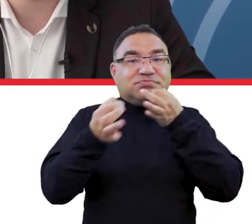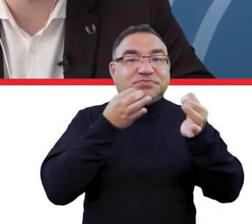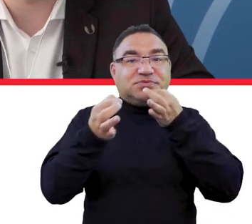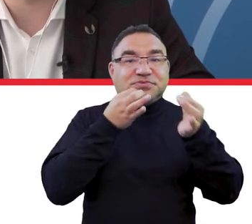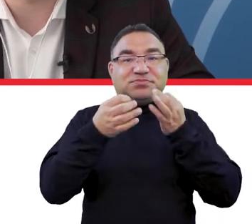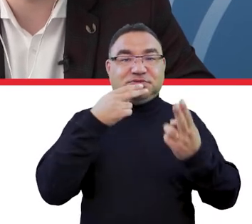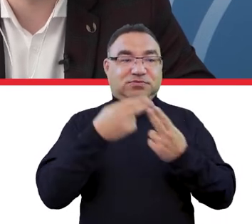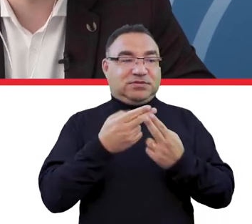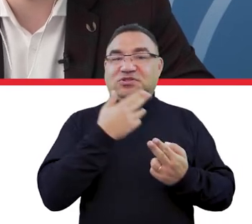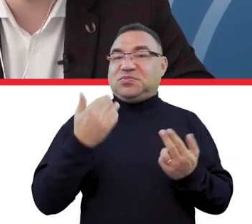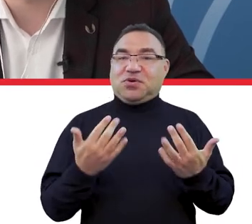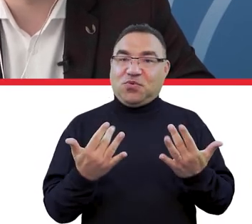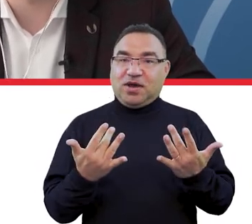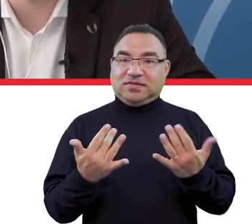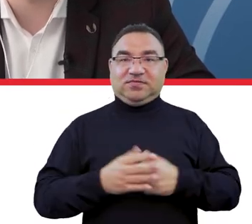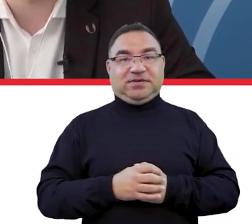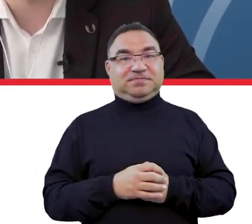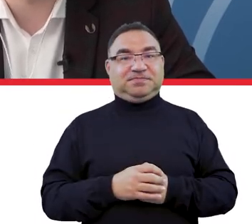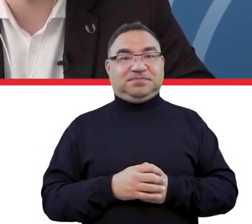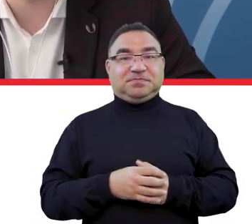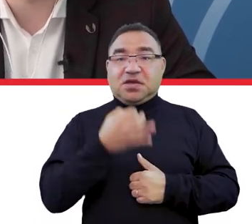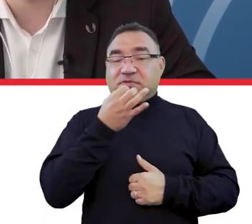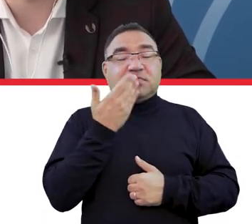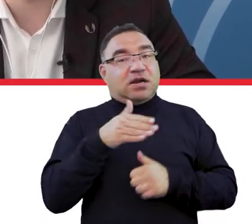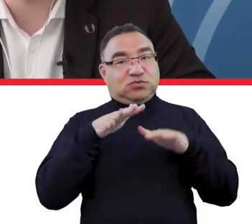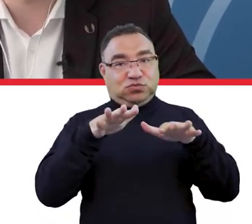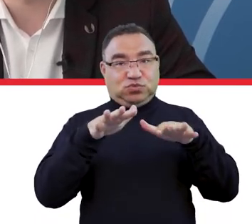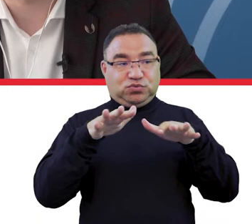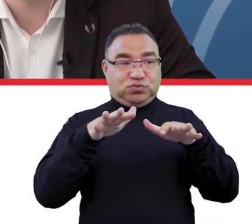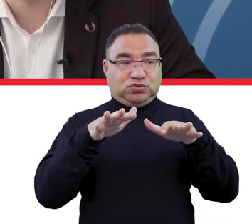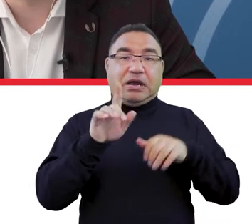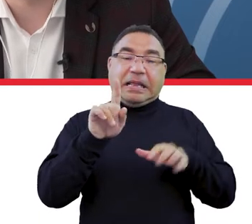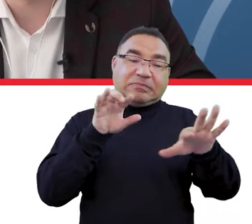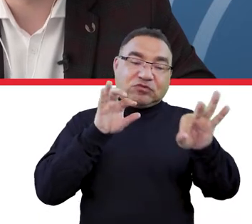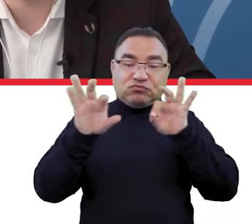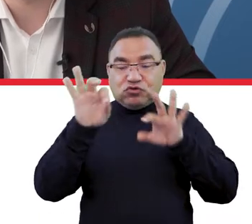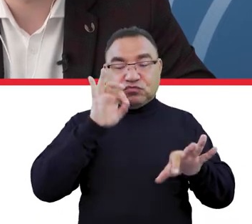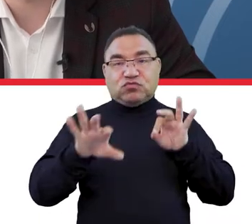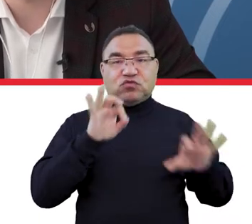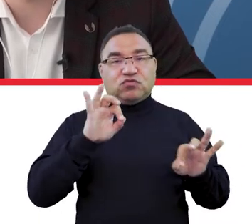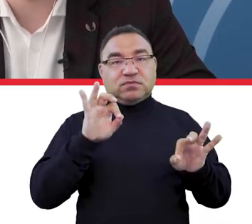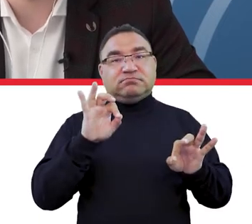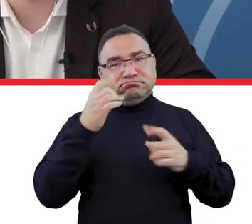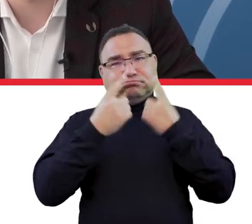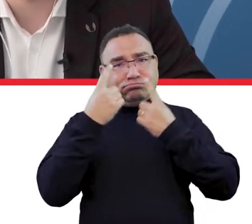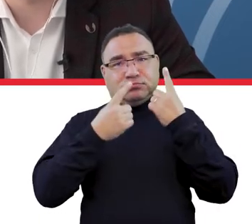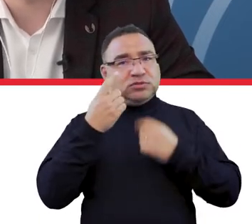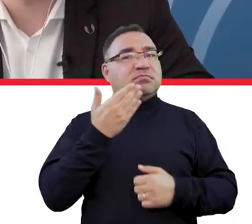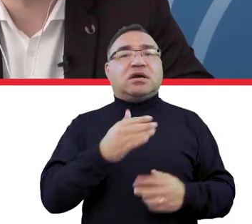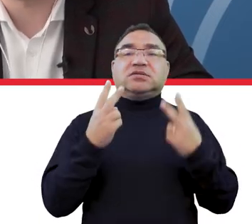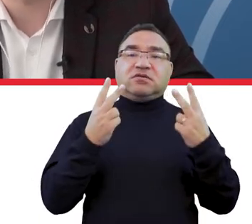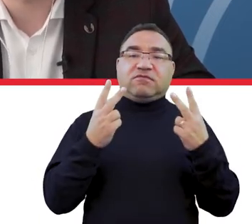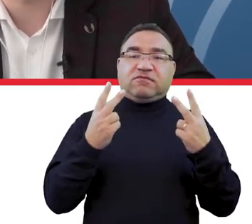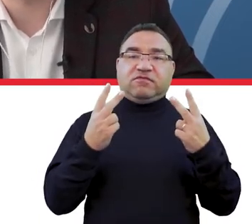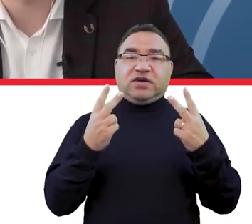sesji pytań i odpowiedzi. Pytania nie są łatwe, pytań było dużo, ale wybraliśmy te, które uznaliśmy, że